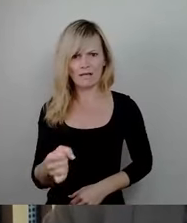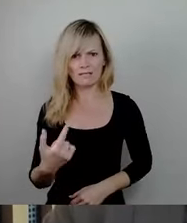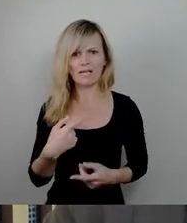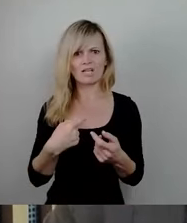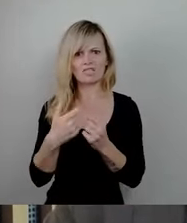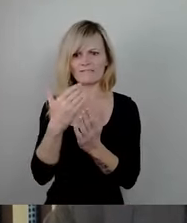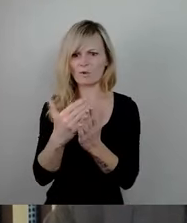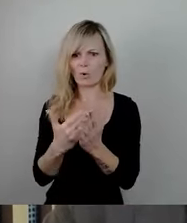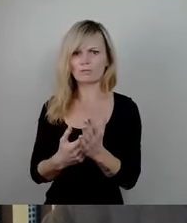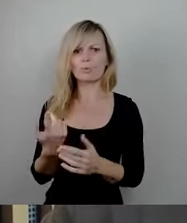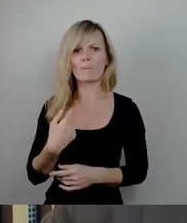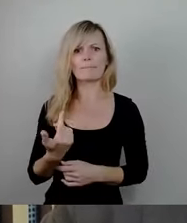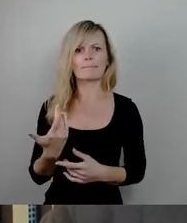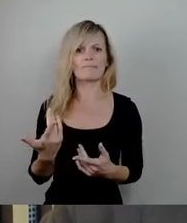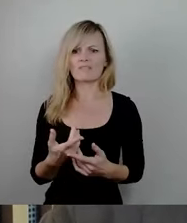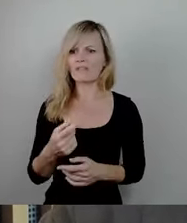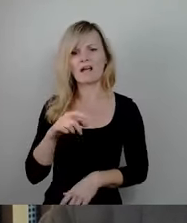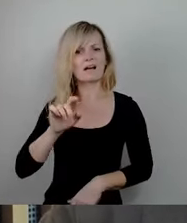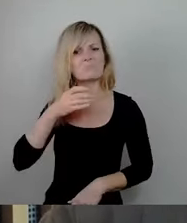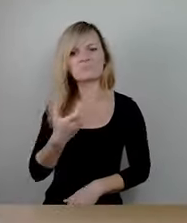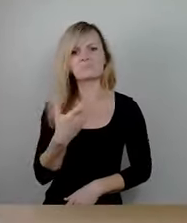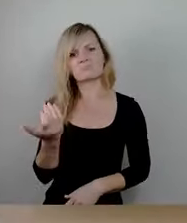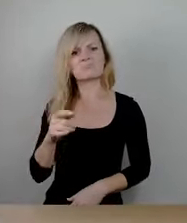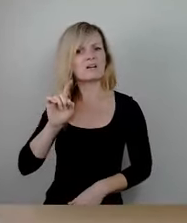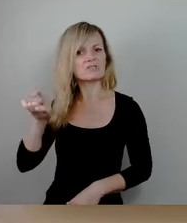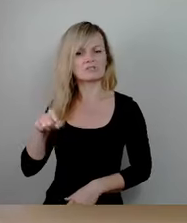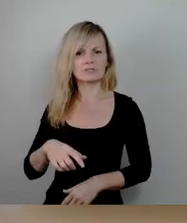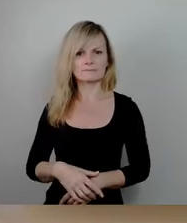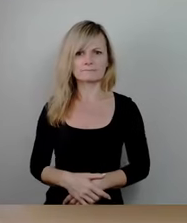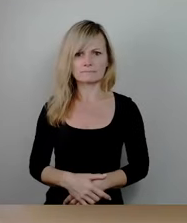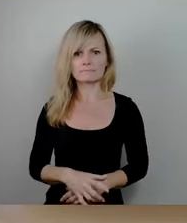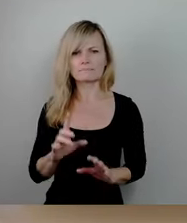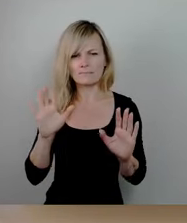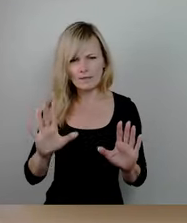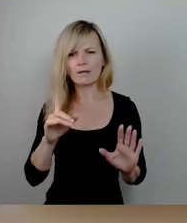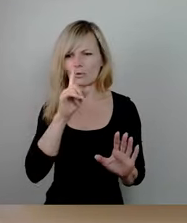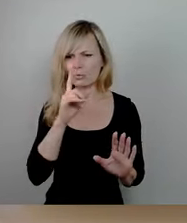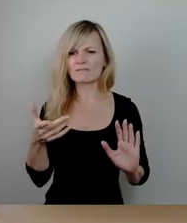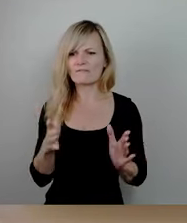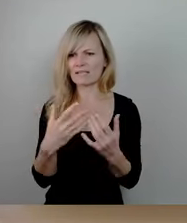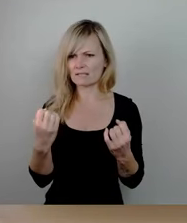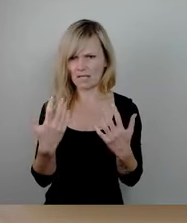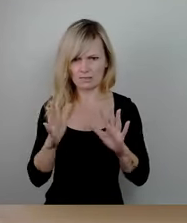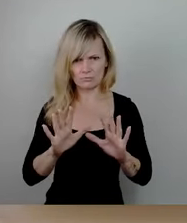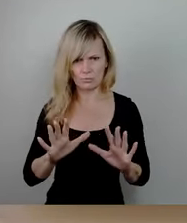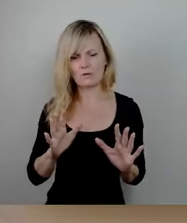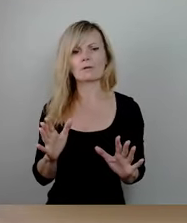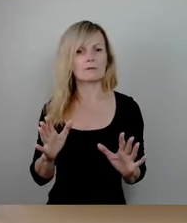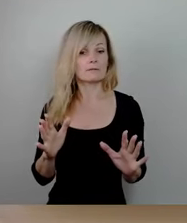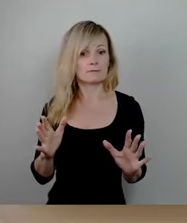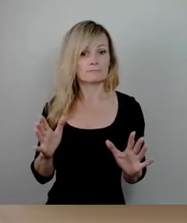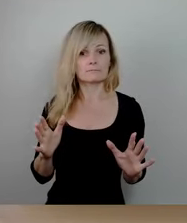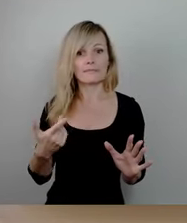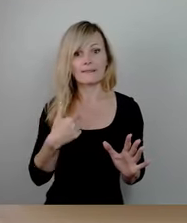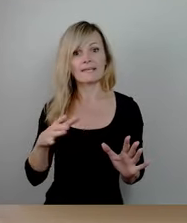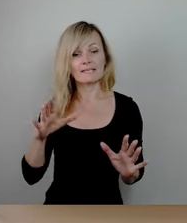quasi mit Füßen getreten wird. Also, nur noch mal, um das hier festzuhalten, auch ich erlebe